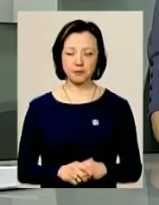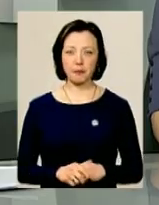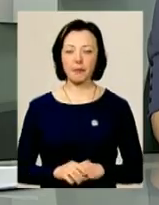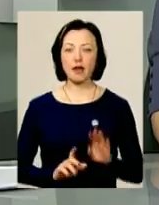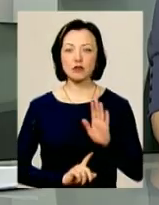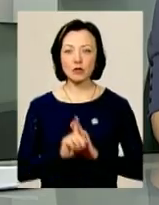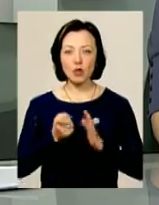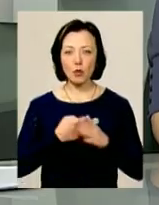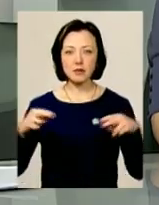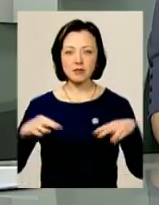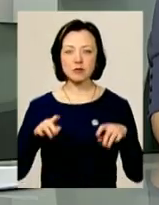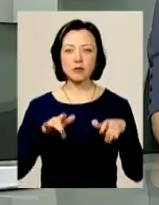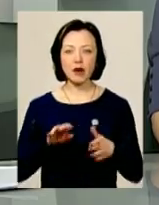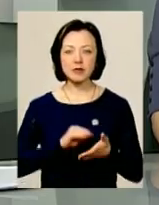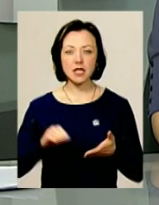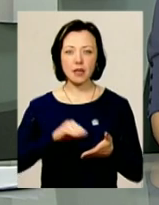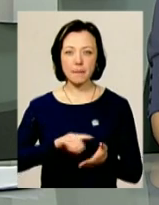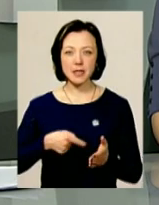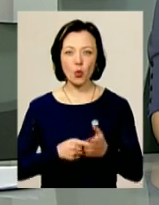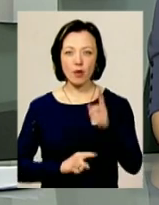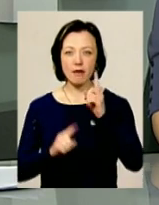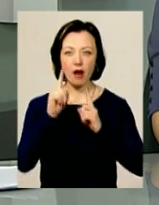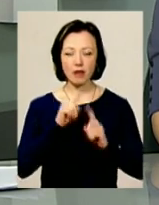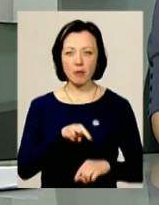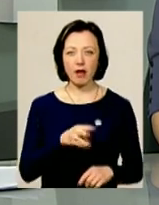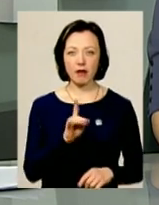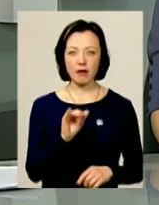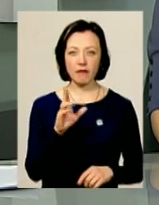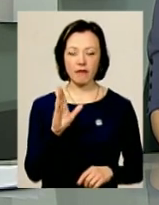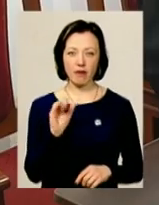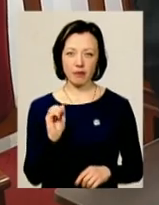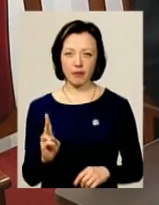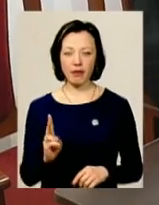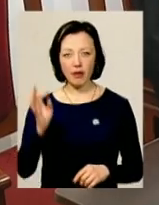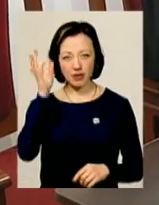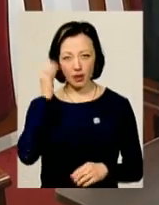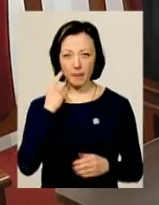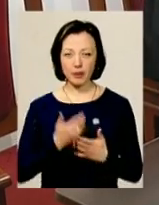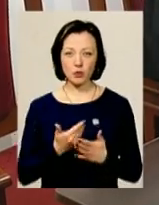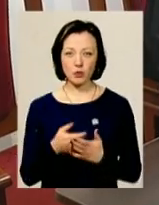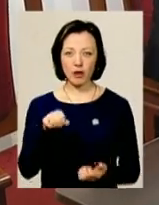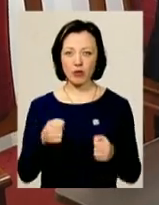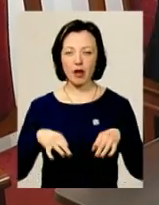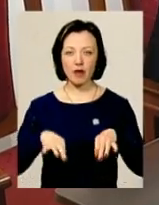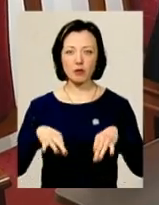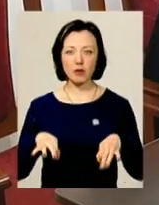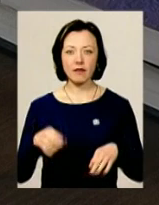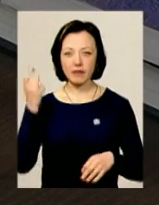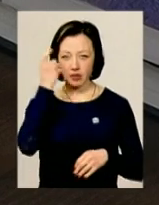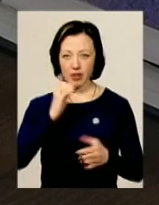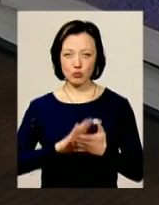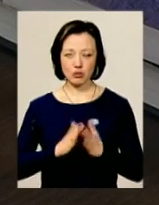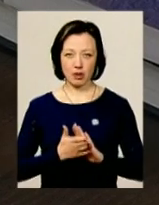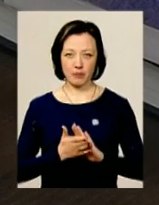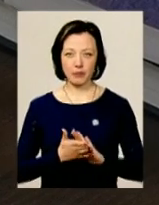Розпочався допит свідків у справі секретаря Хмельницької міської ради Михайла Кривака. Його, нагадаю, підозрюють у керуванні автомобілем у нетверезому